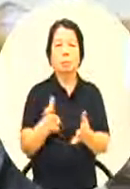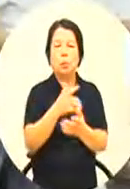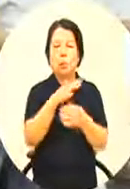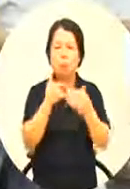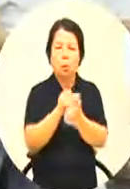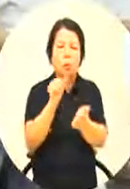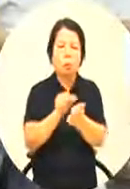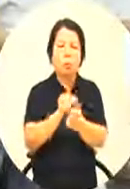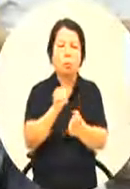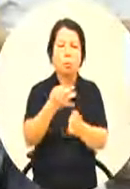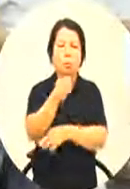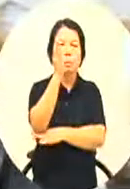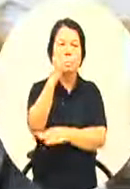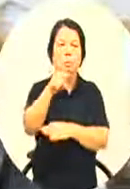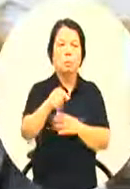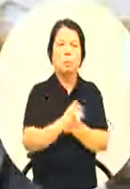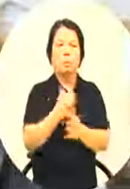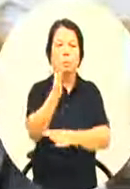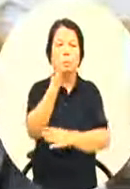杠不是说政府有级